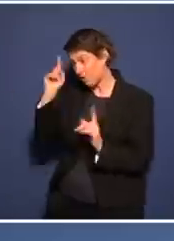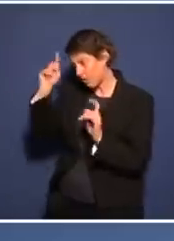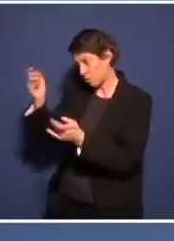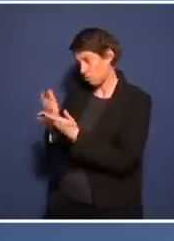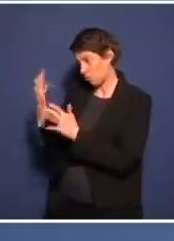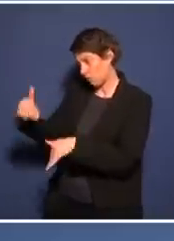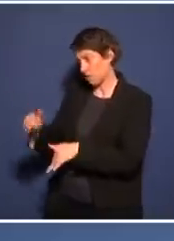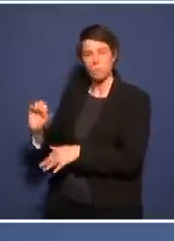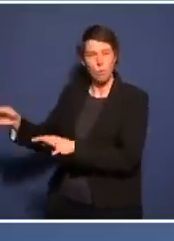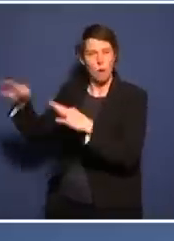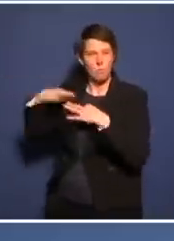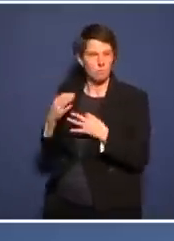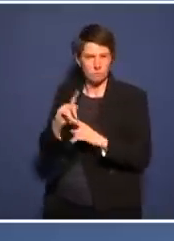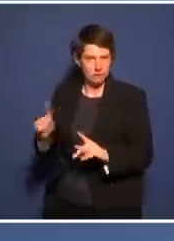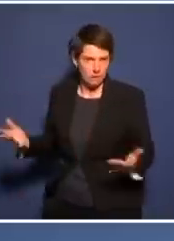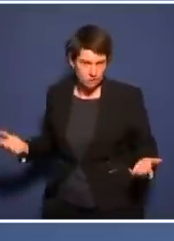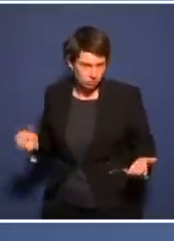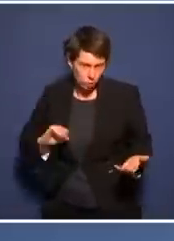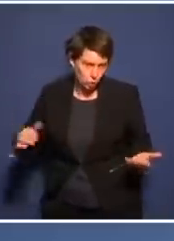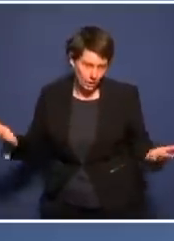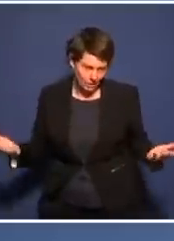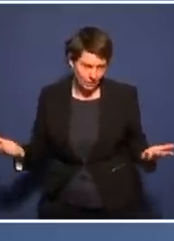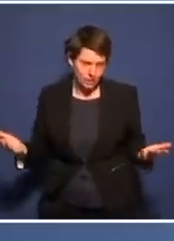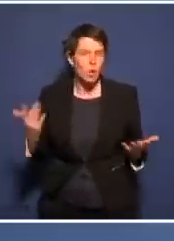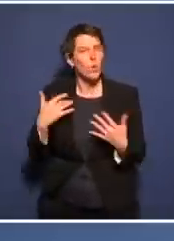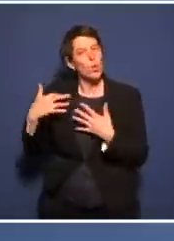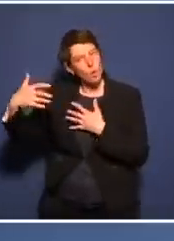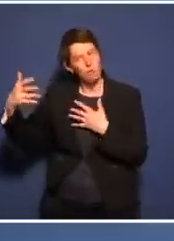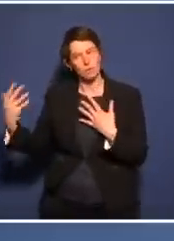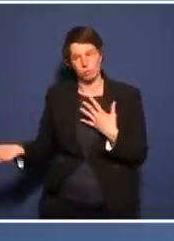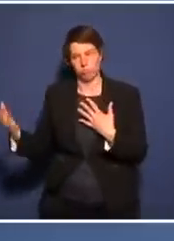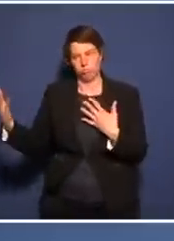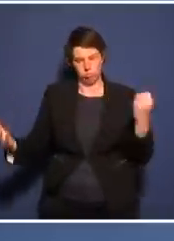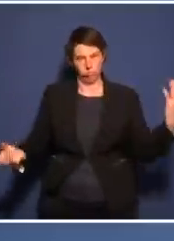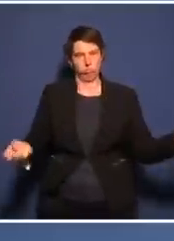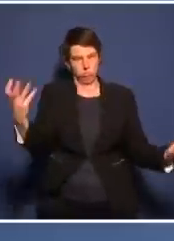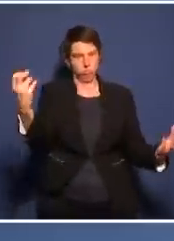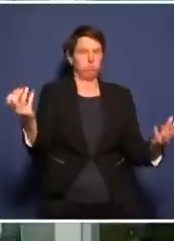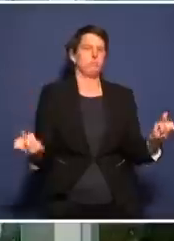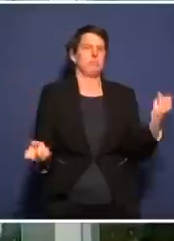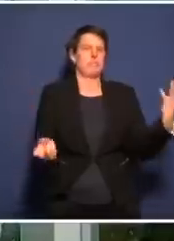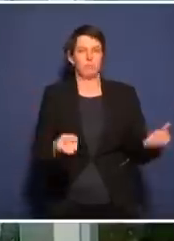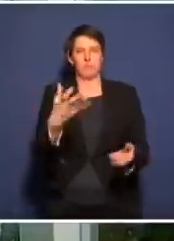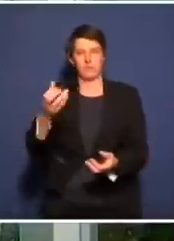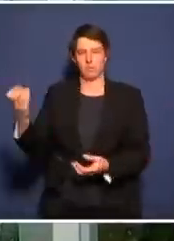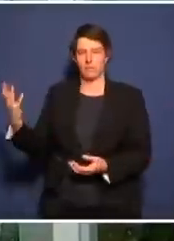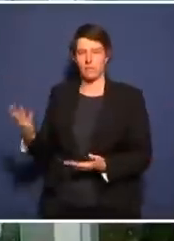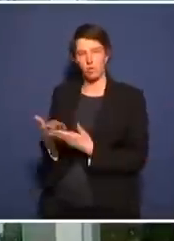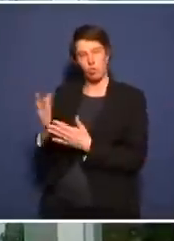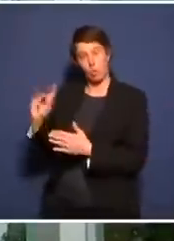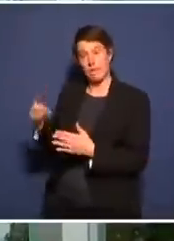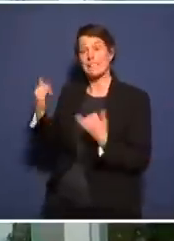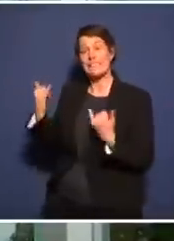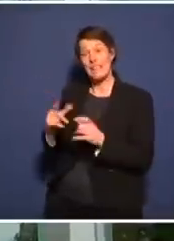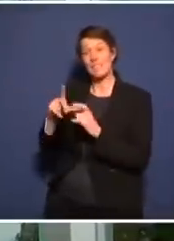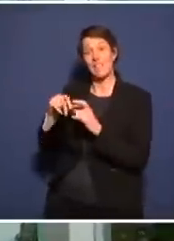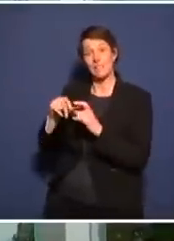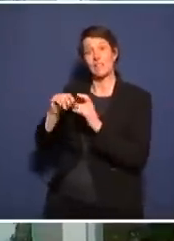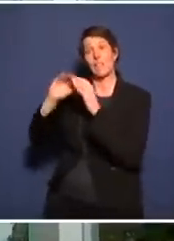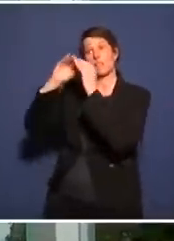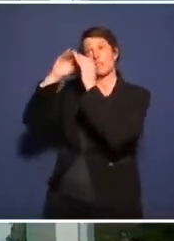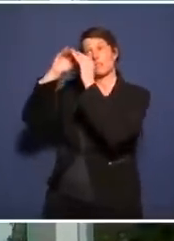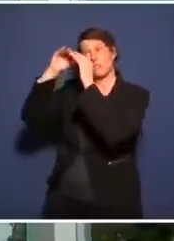dann kriegen sie es so schnell kein zweites Mal. Und das stellt sich dann irgendwann ein. Und auch da können wir das beobachten. Also da geht die Inzidenz jetzt eindeutig runter.